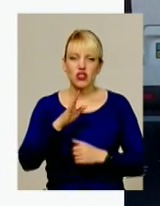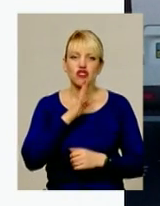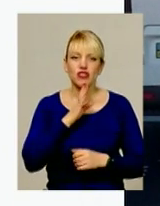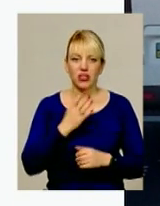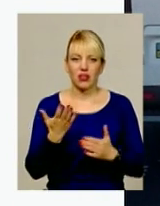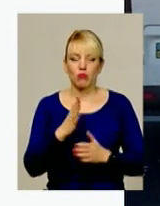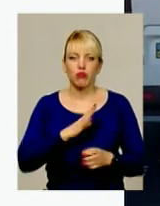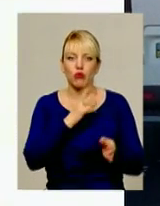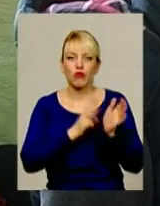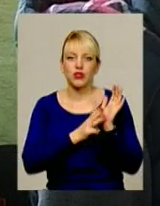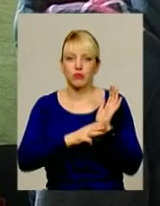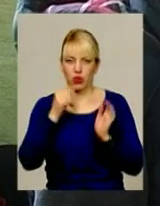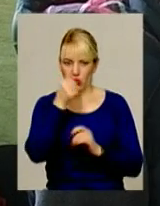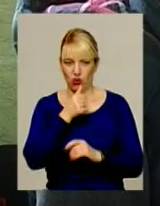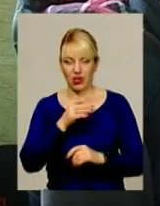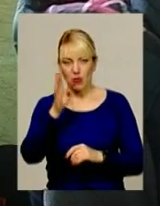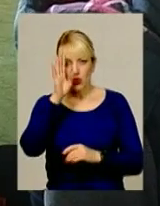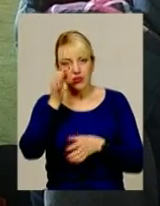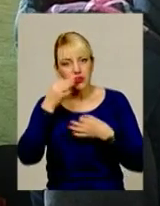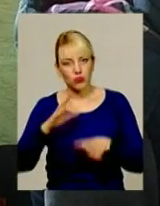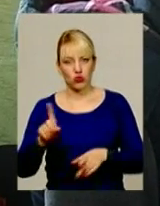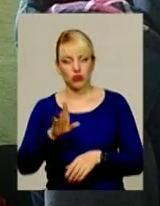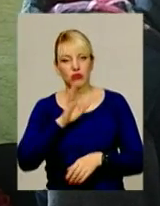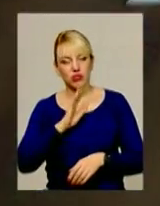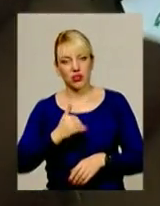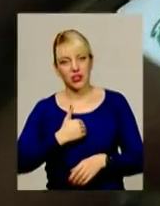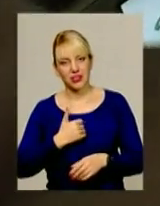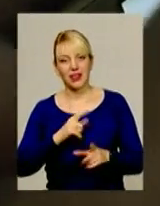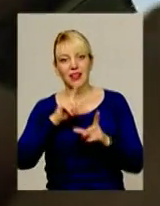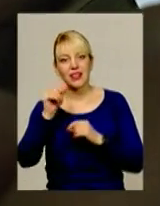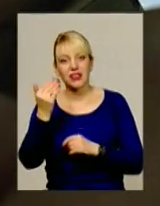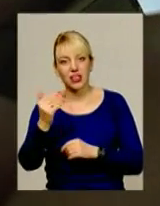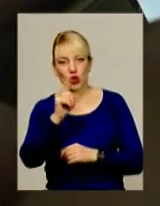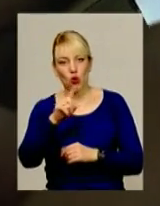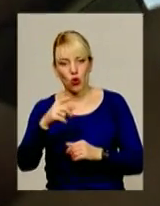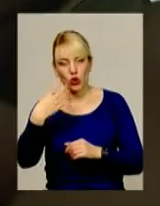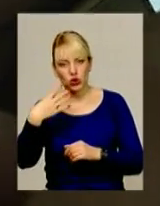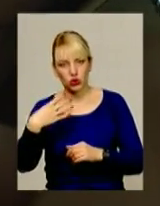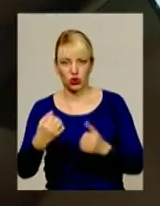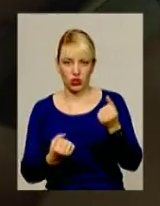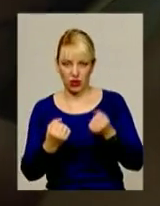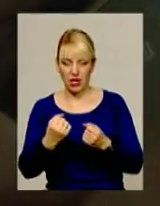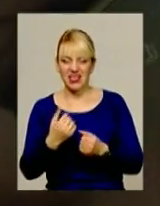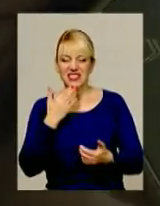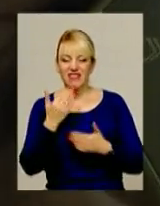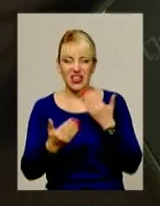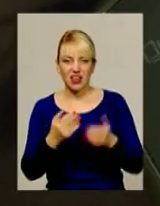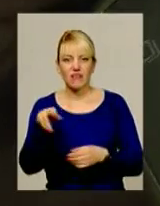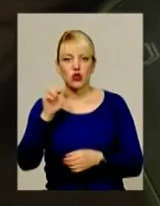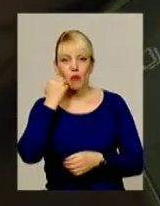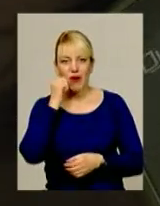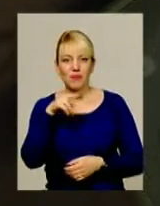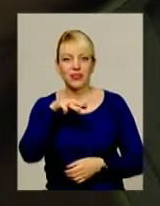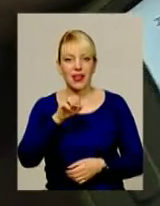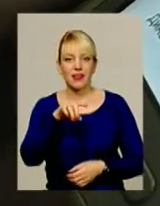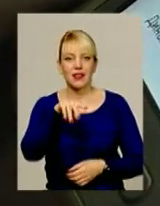жінку. Чоловіку не сподобалося, що та хотіла їхати у його маршрутці. І далі цитую. Звертався до бабці на ти. Різко